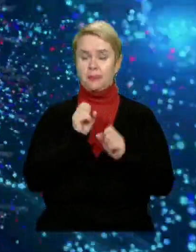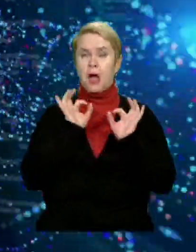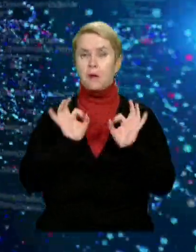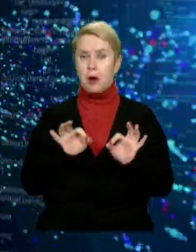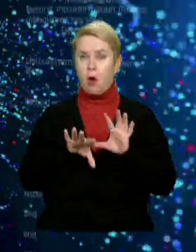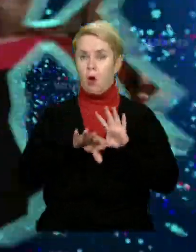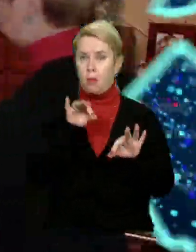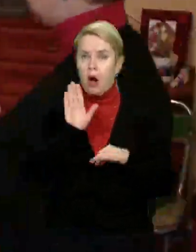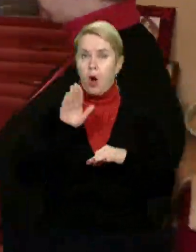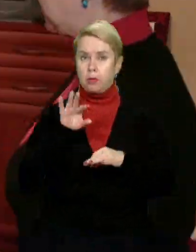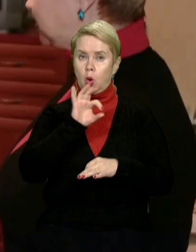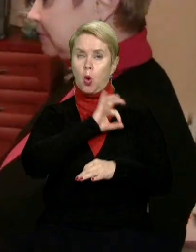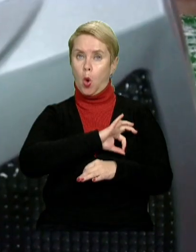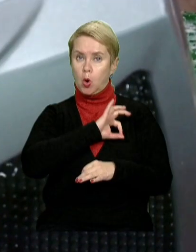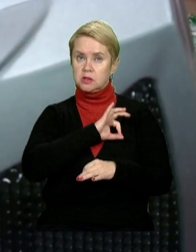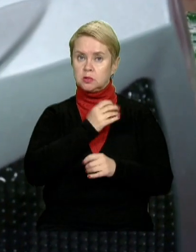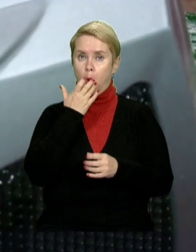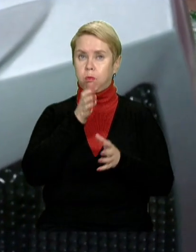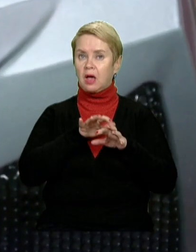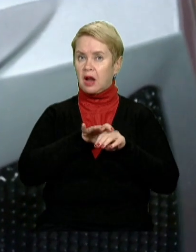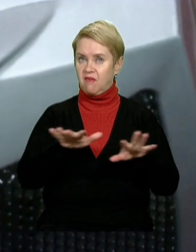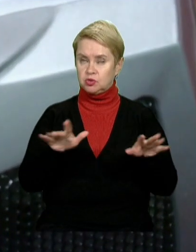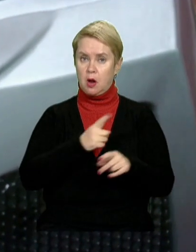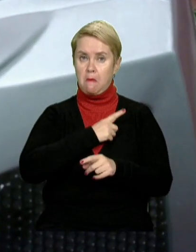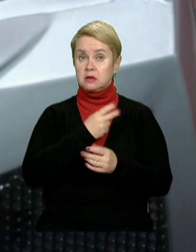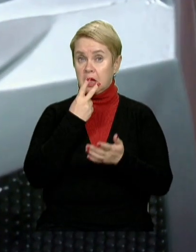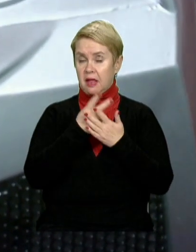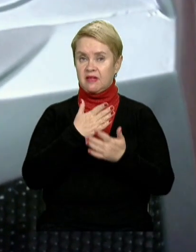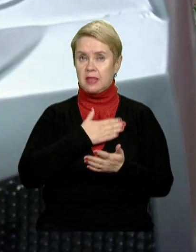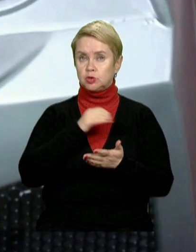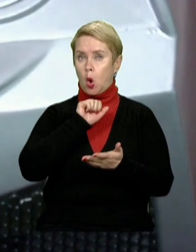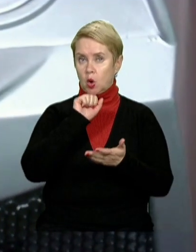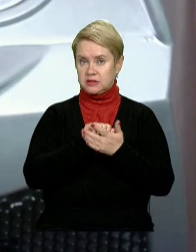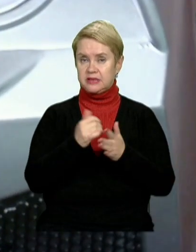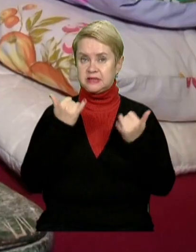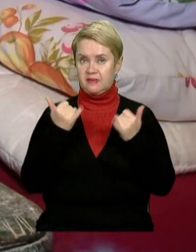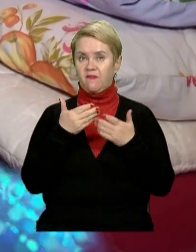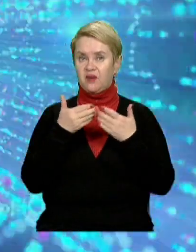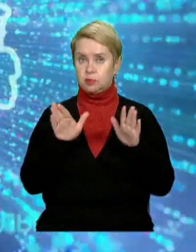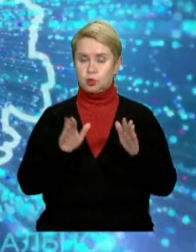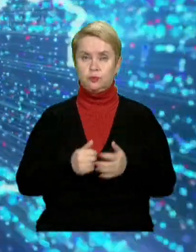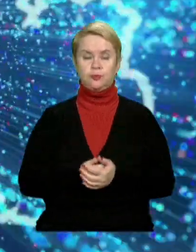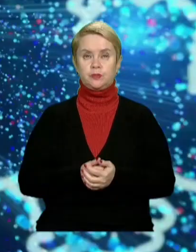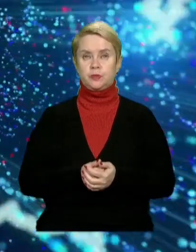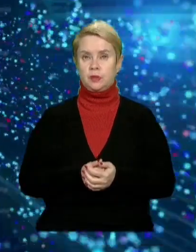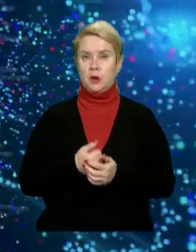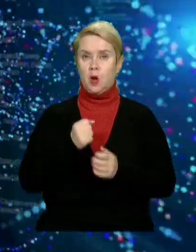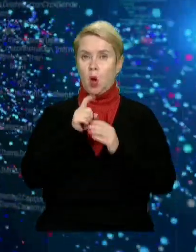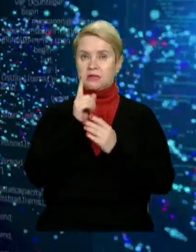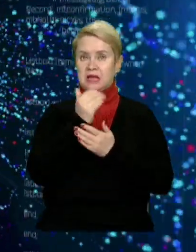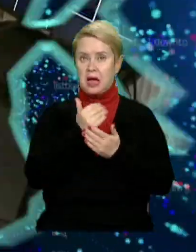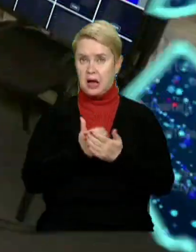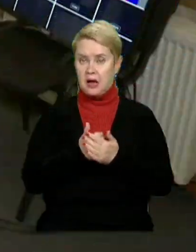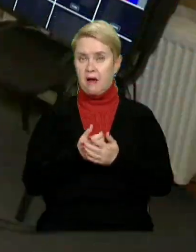правильно обрати, а потім користуватись обігрівачем майстер-клас від наших кореспондентів сьогодні у випуску. І 11